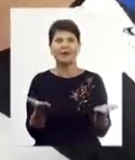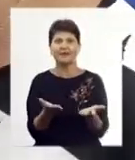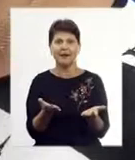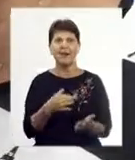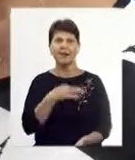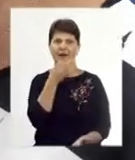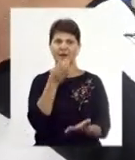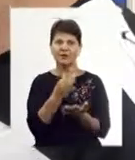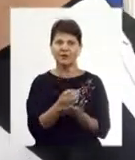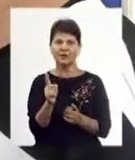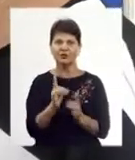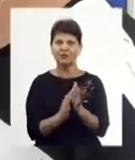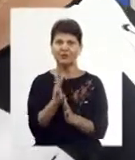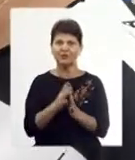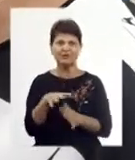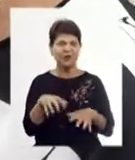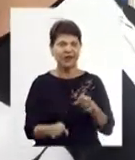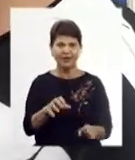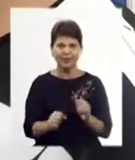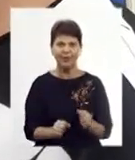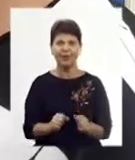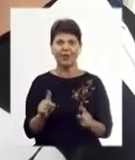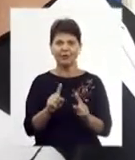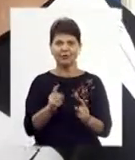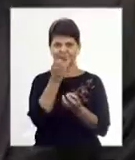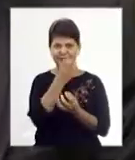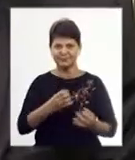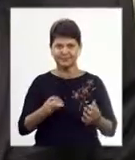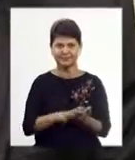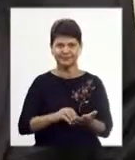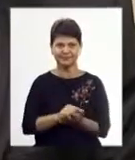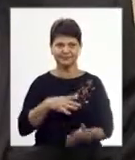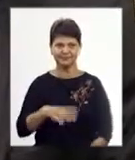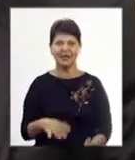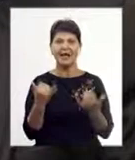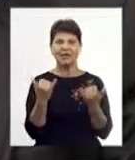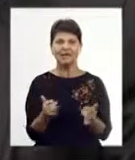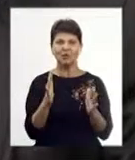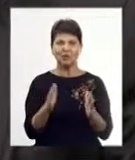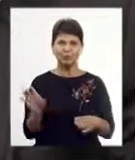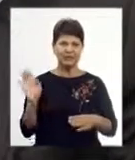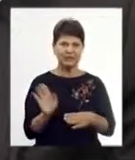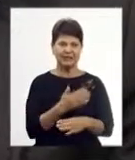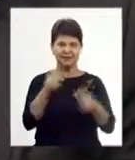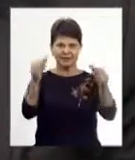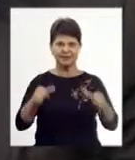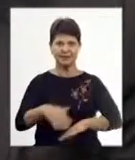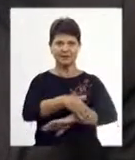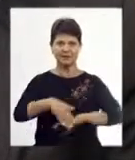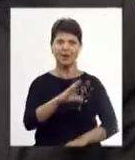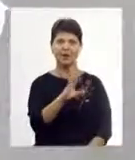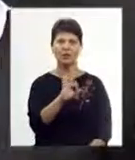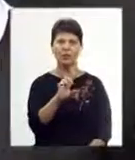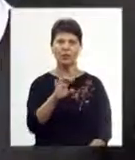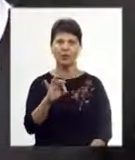відповідаю, бачите, щоб травичку не топтали, щоб по газончикам не ходили. Сьогодні будуть ще знесені вивіски за адресами Соборна 38,